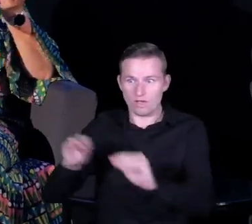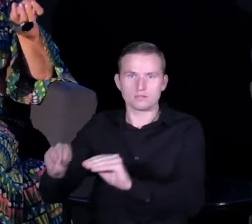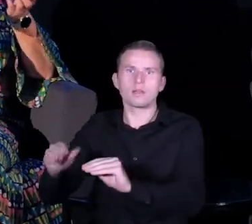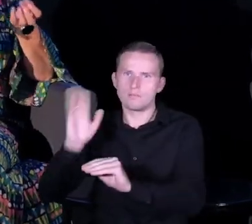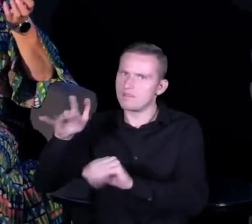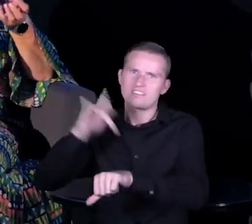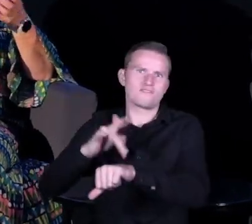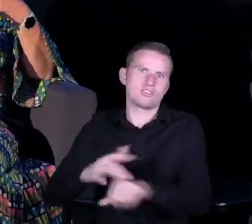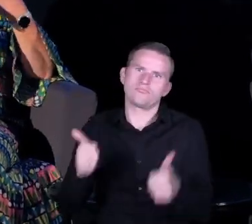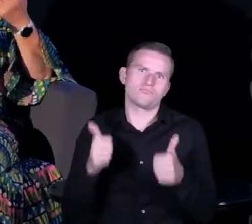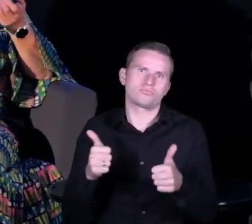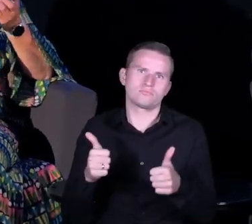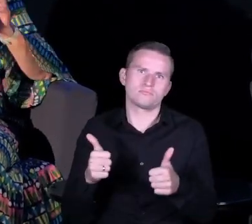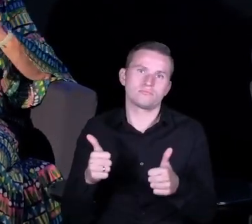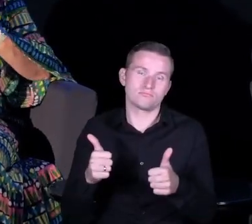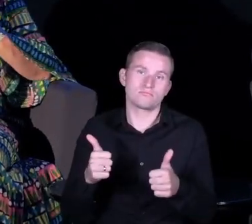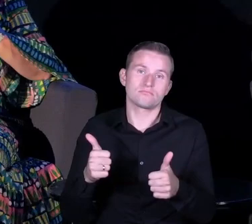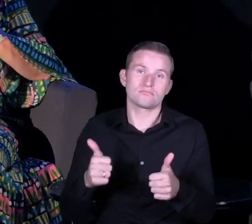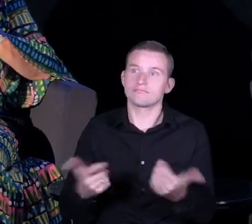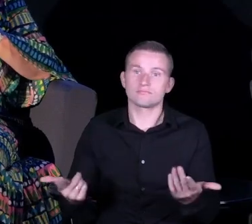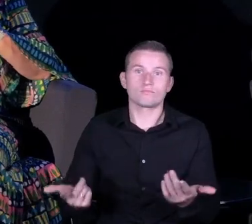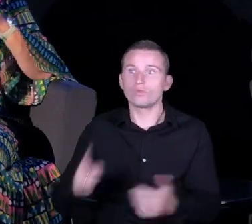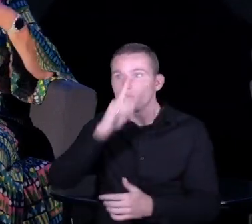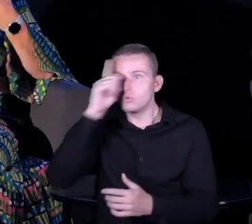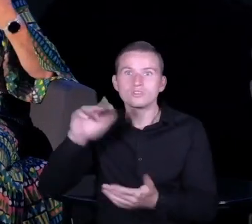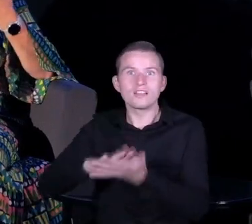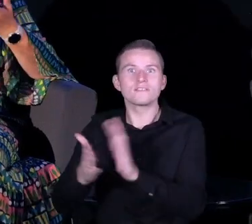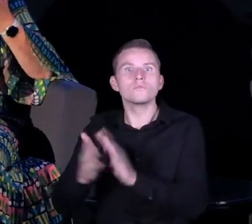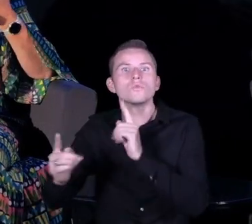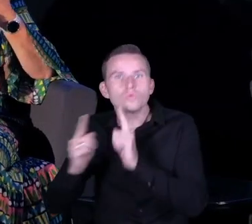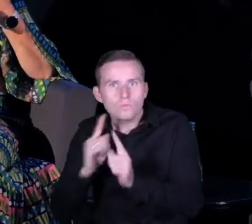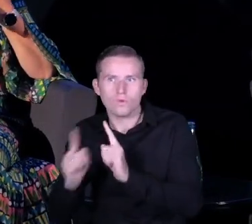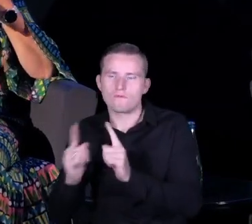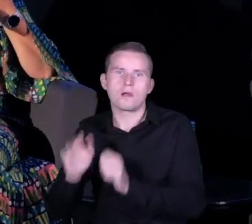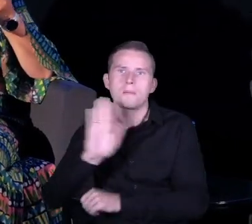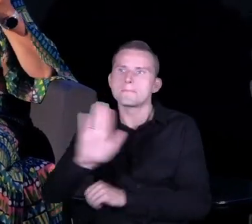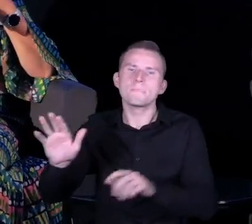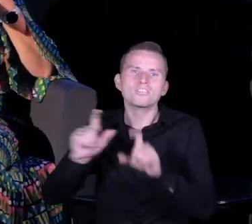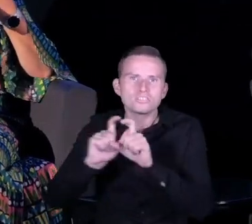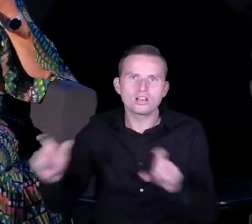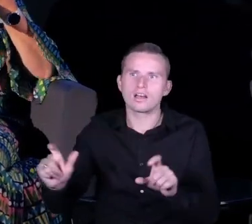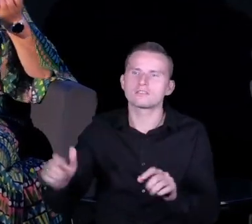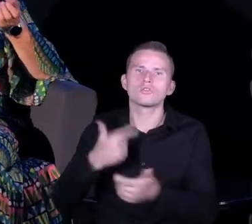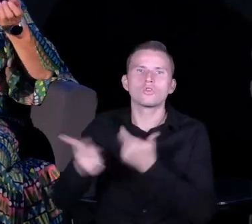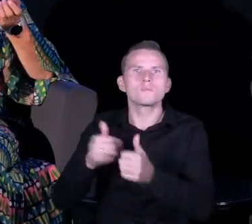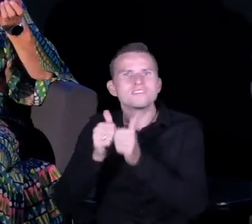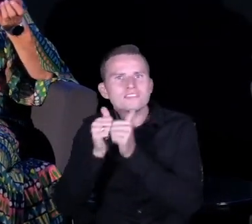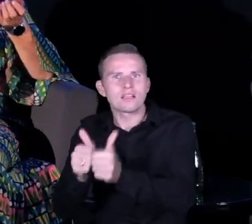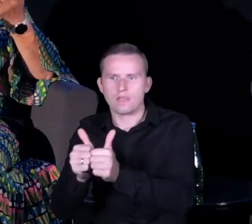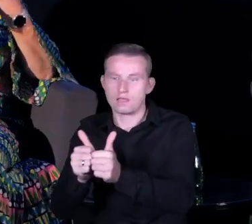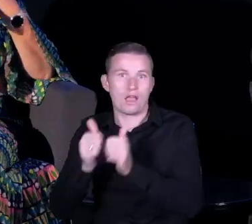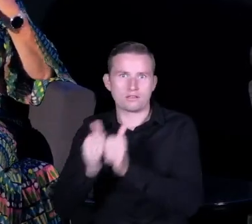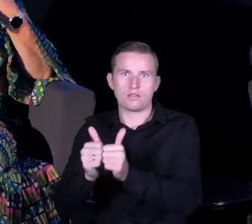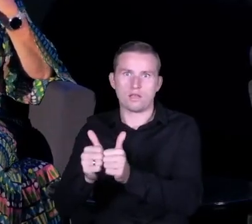jakby sukcesem, jest to, że ludzie ze sobą rozmawiają, że mają czas, że robią zadania ponadprzeciętne.